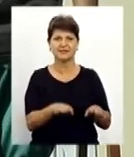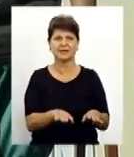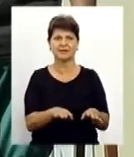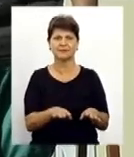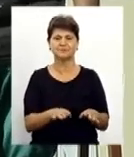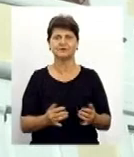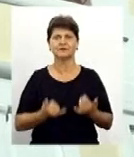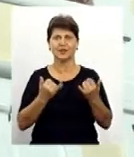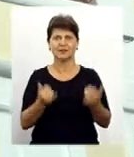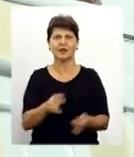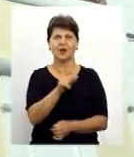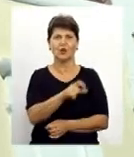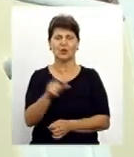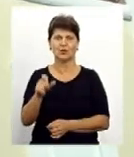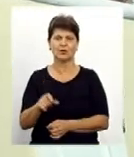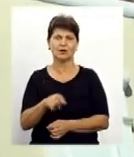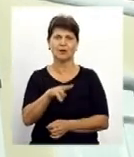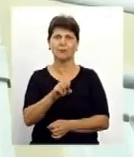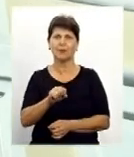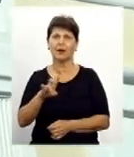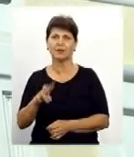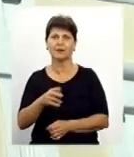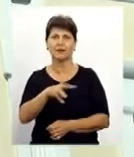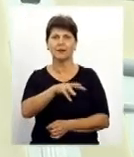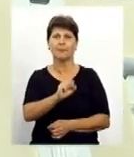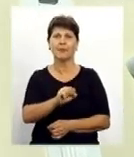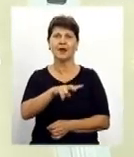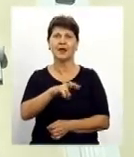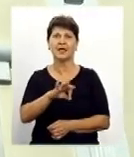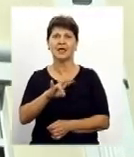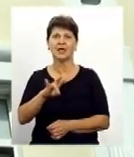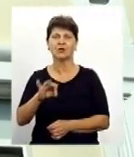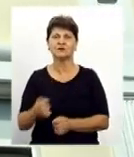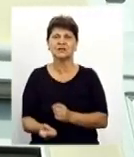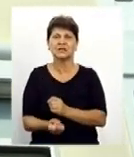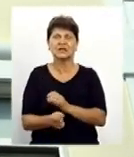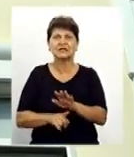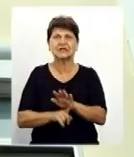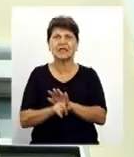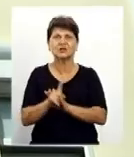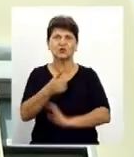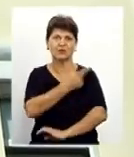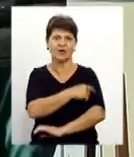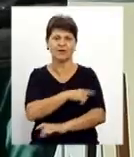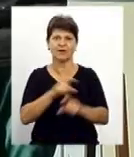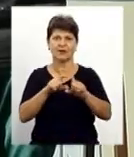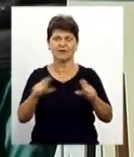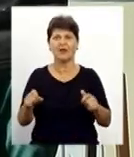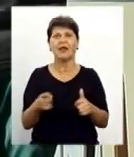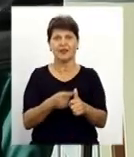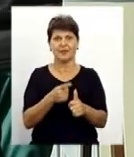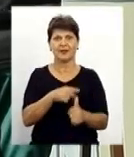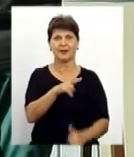для городян. Пан Малиновський, який заснував лікарню, яка сьогодні ми знаємо цю лікарню, як лікарня ім. Пирогова